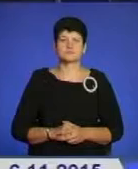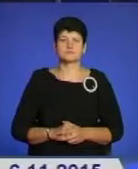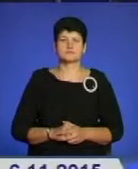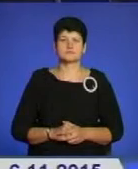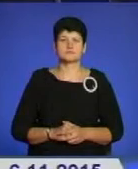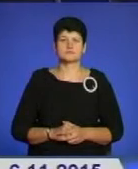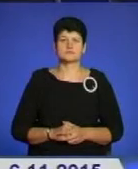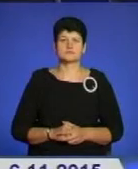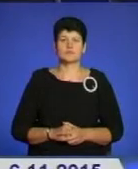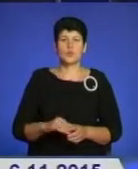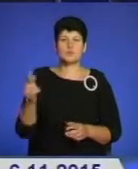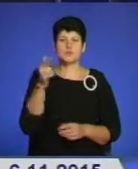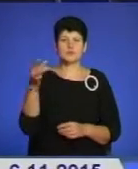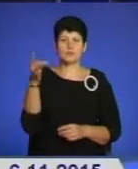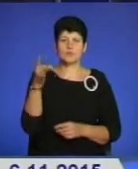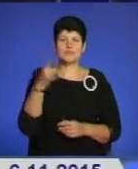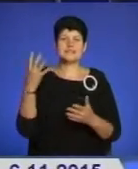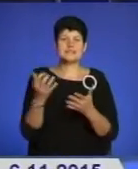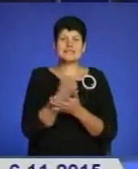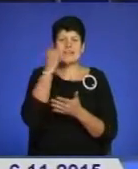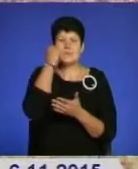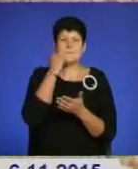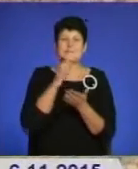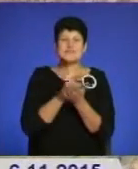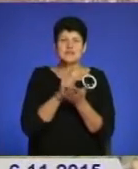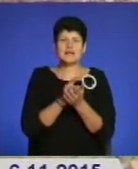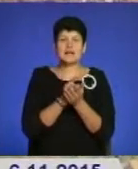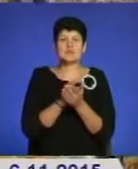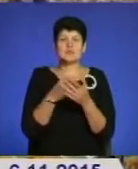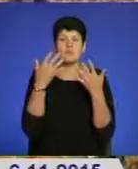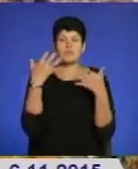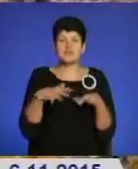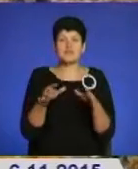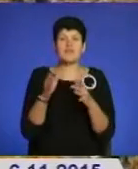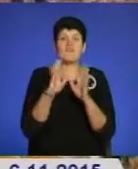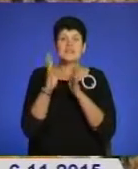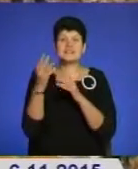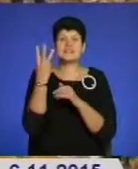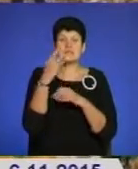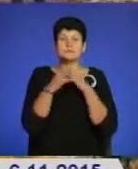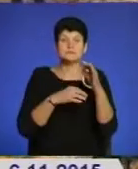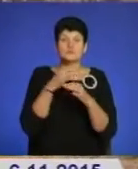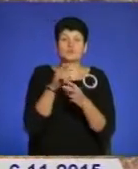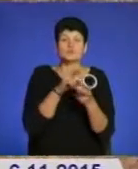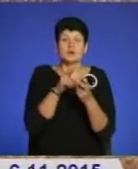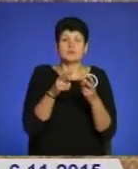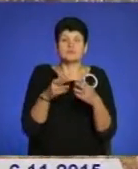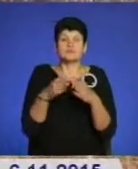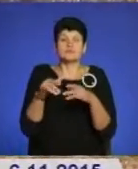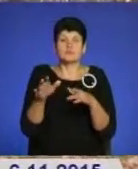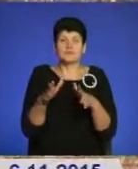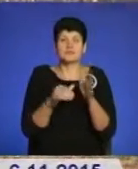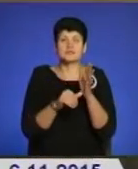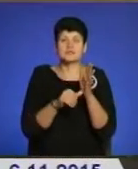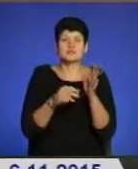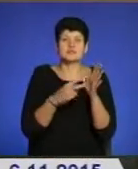У Гусятинському районі знайшли пенсіонерку, яка заблукала у лісі і три доби шукала дорогу додому. 76-річна жінка пішла до